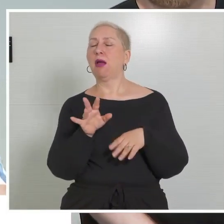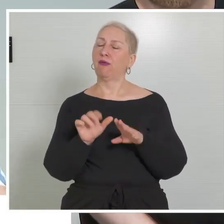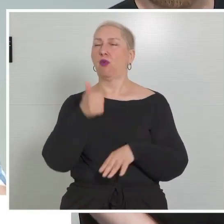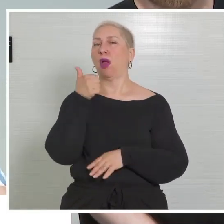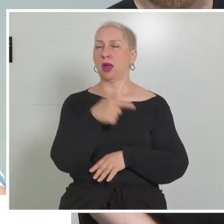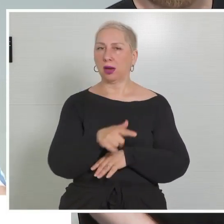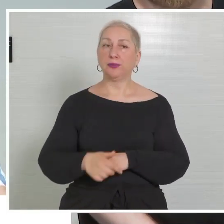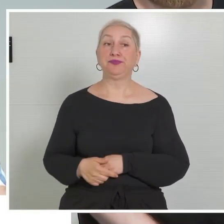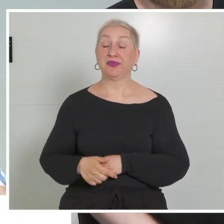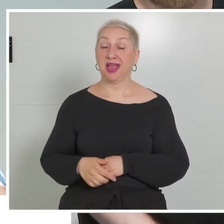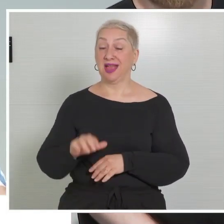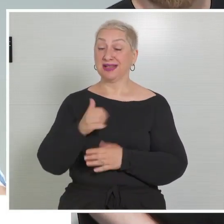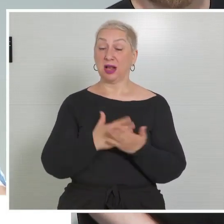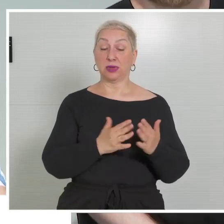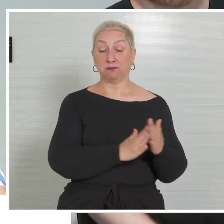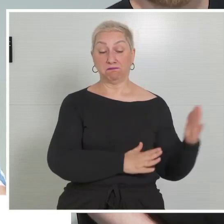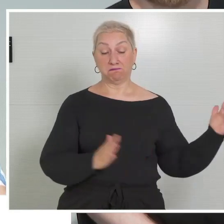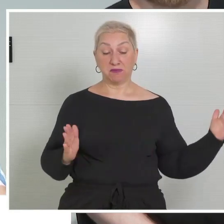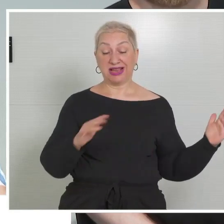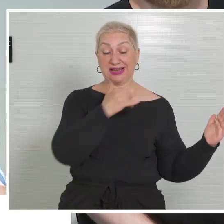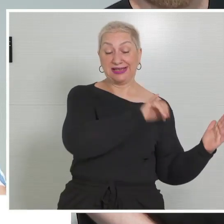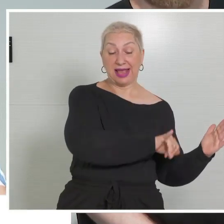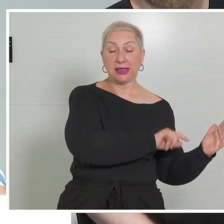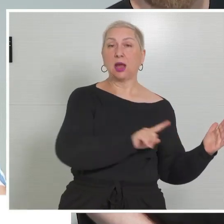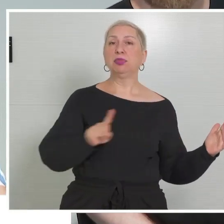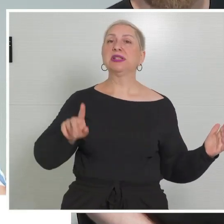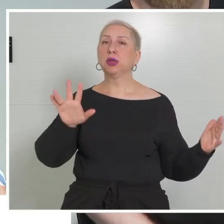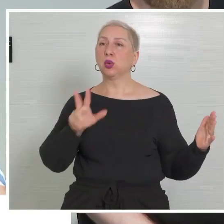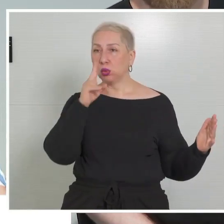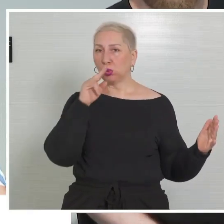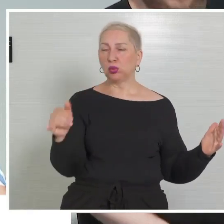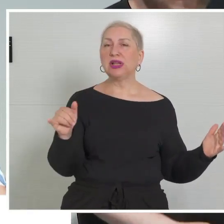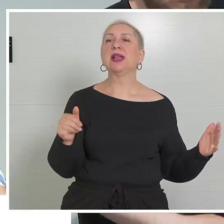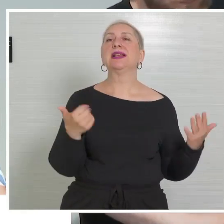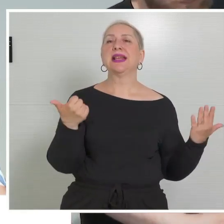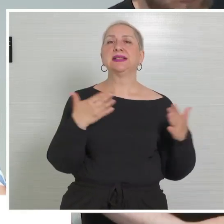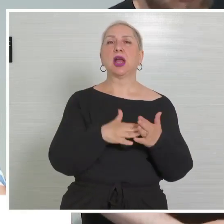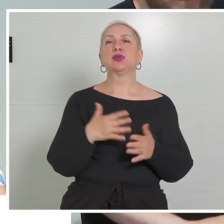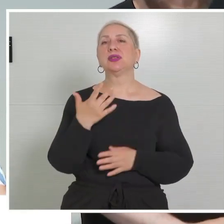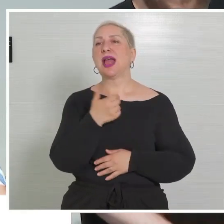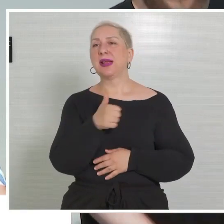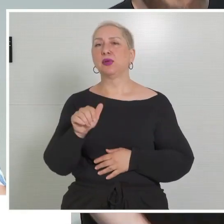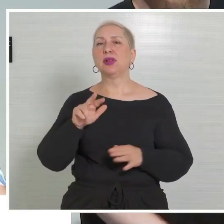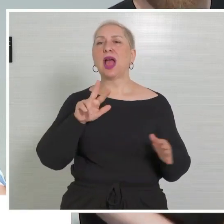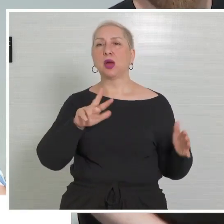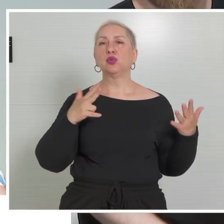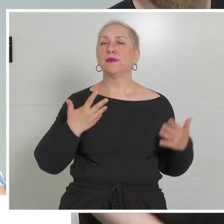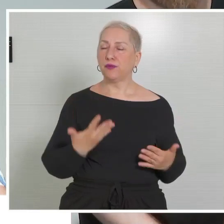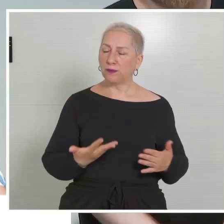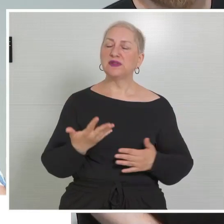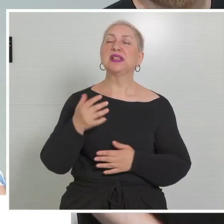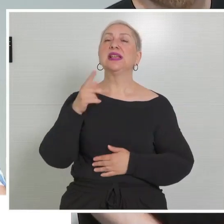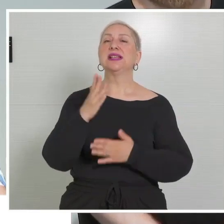Halbjahr 2023, Jänner bis Juni, haben die Einrichtungen 6.258 benötigte Zivildienststellen